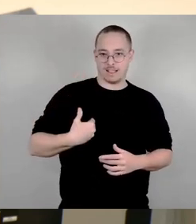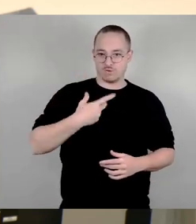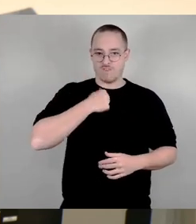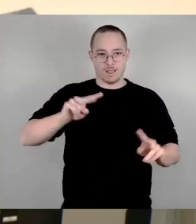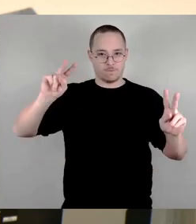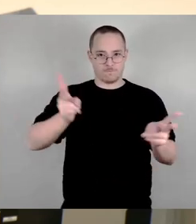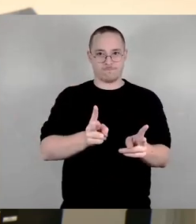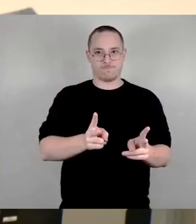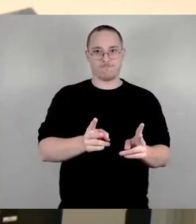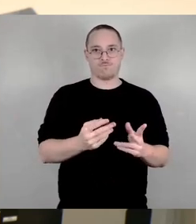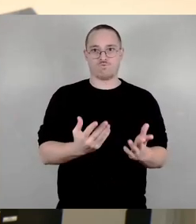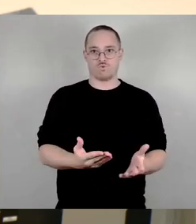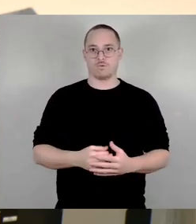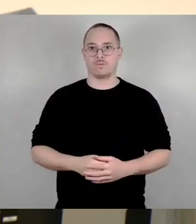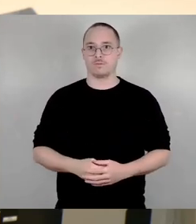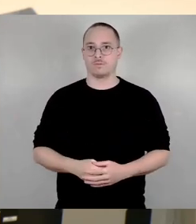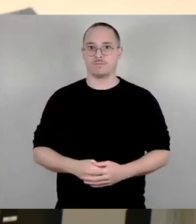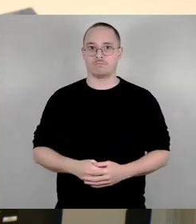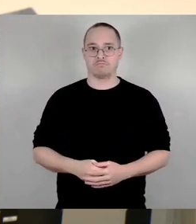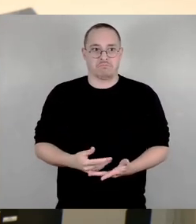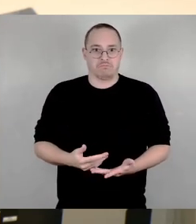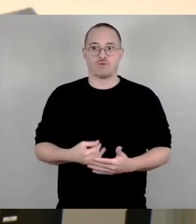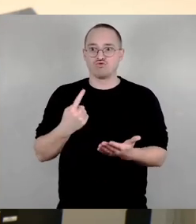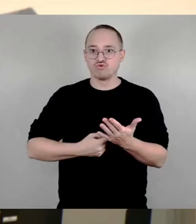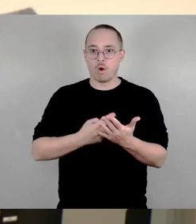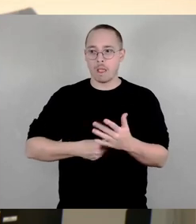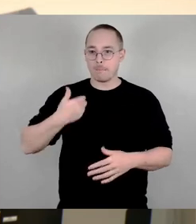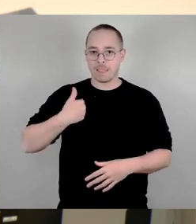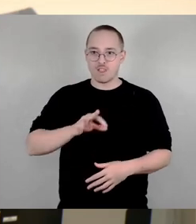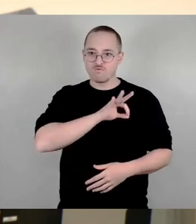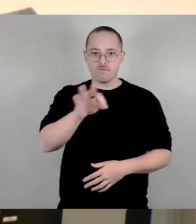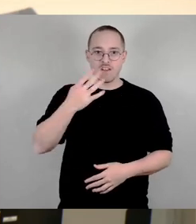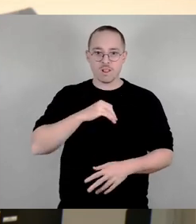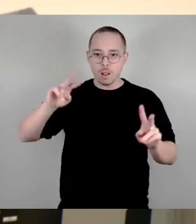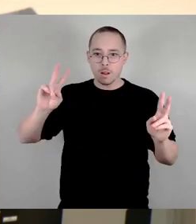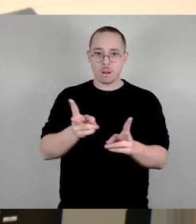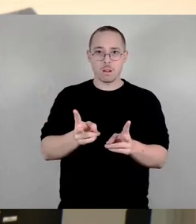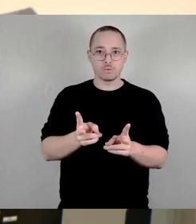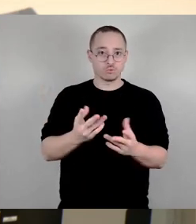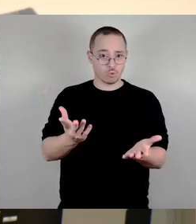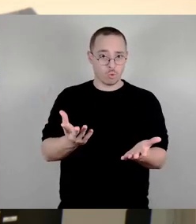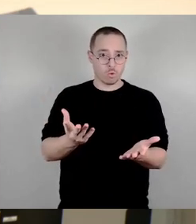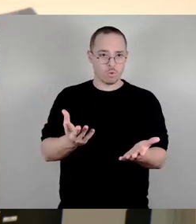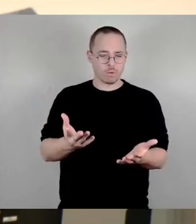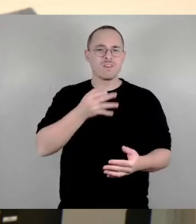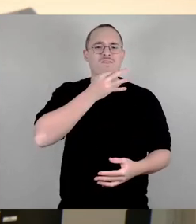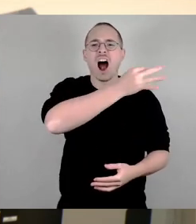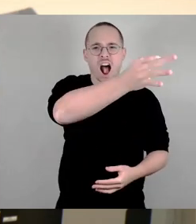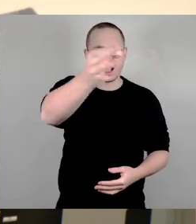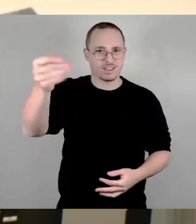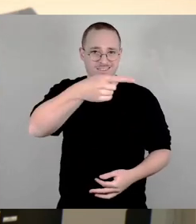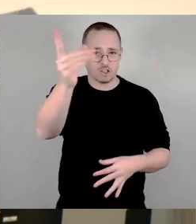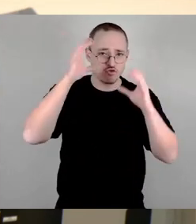Steuer für alle Menschen, ich frage mal draußen hier streamen, wer wohnt irgendwo und wer